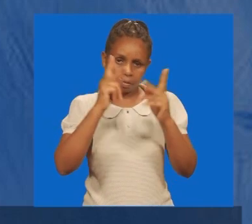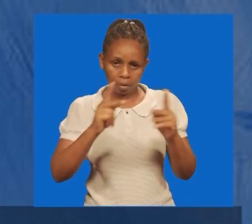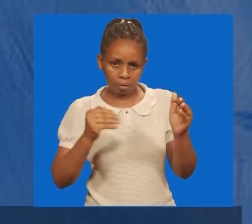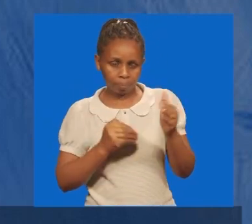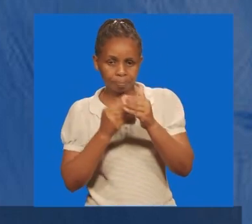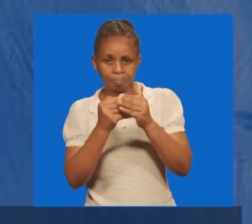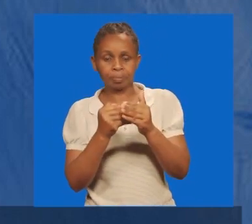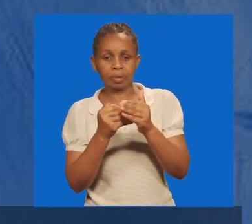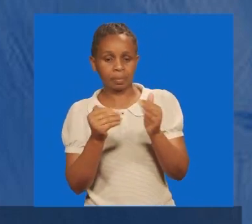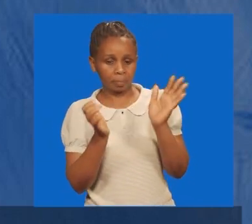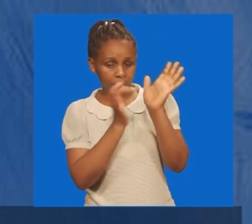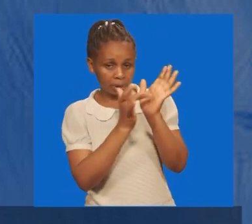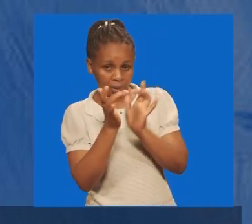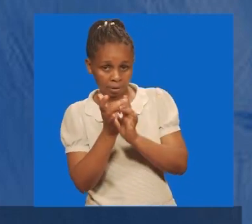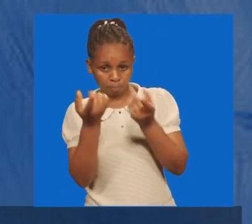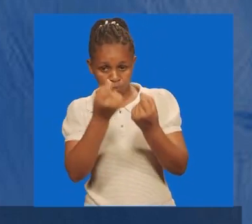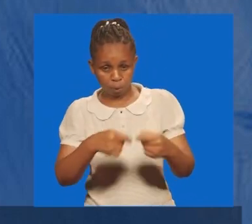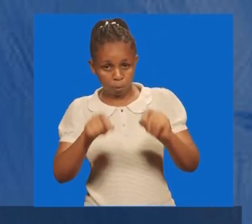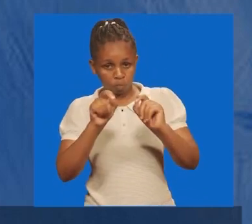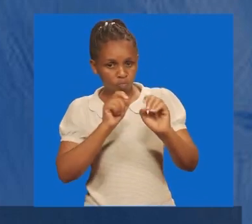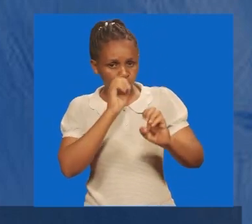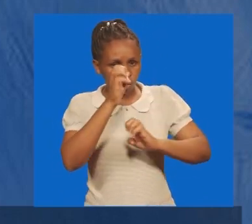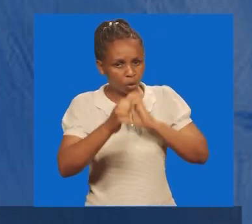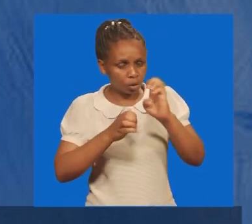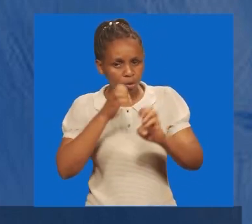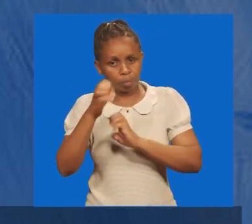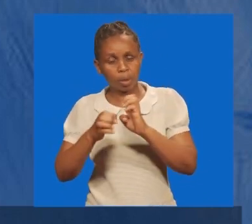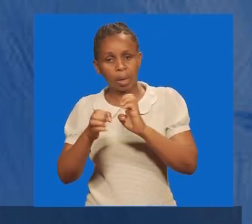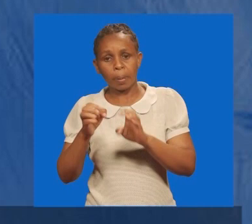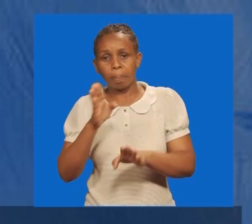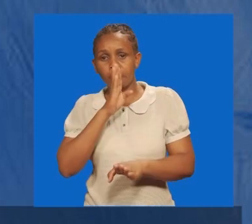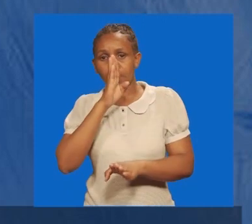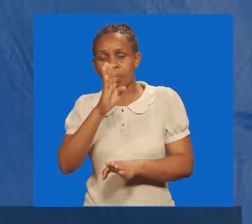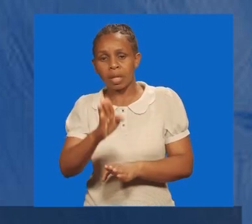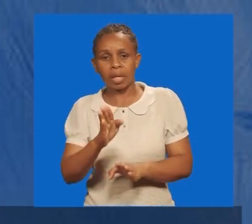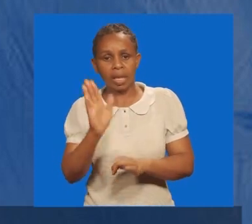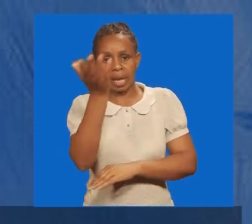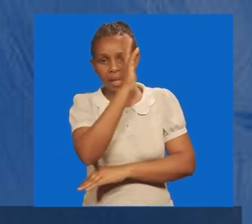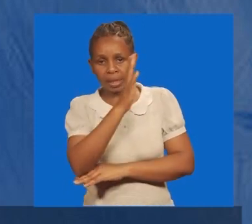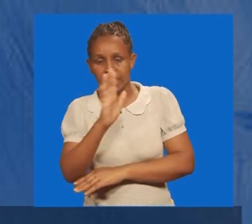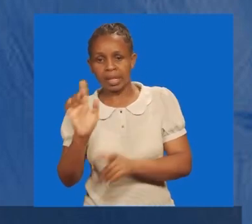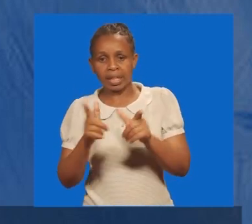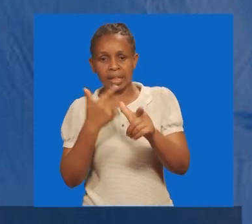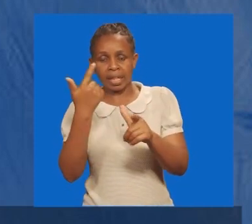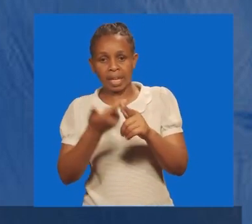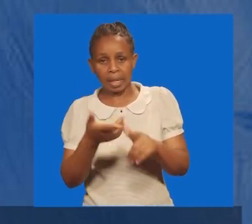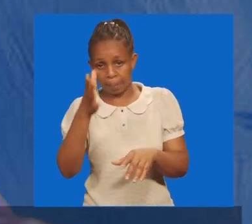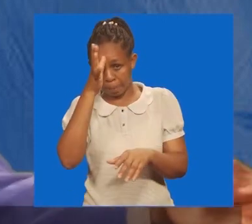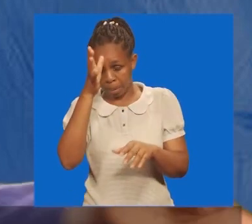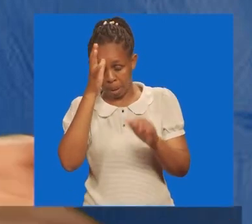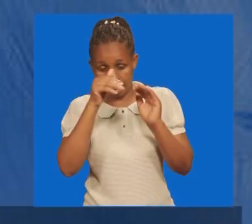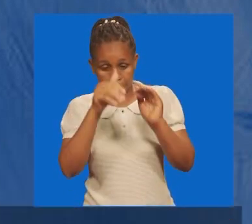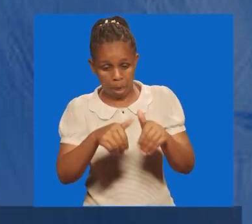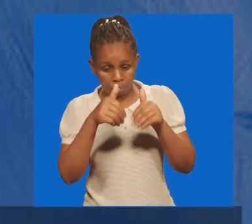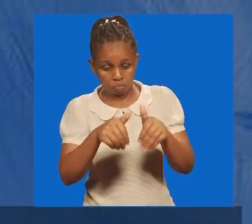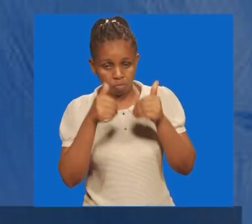yesu, anandaribu kuwelezea ya kwamba, akiwa mzabibu, na mbaba, akiwa mkulima, ni